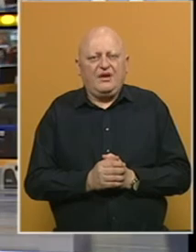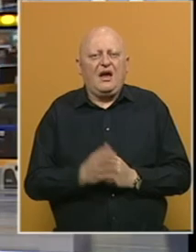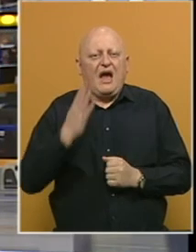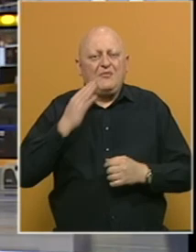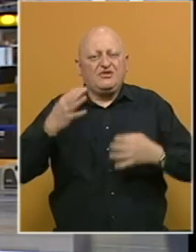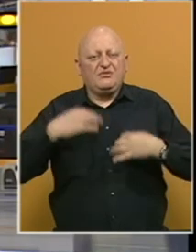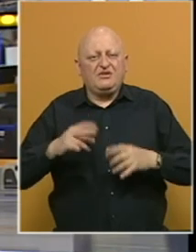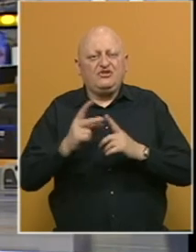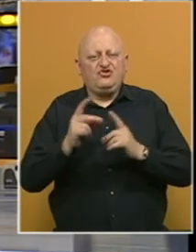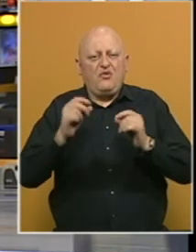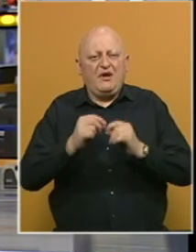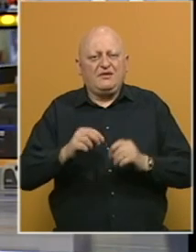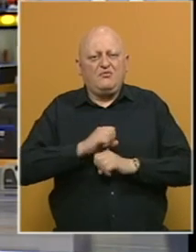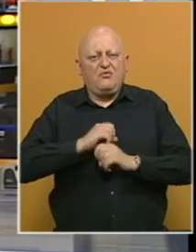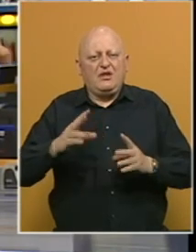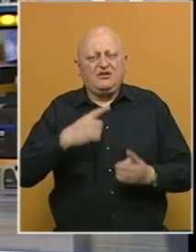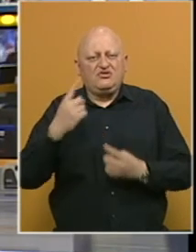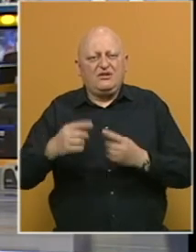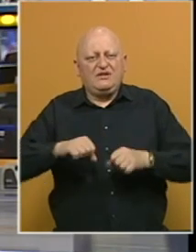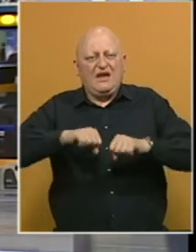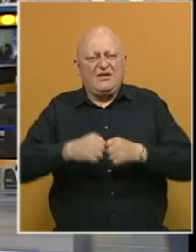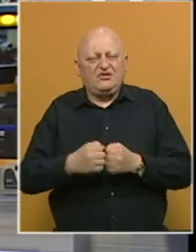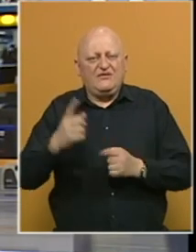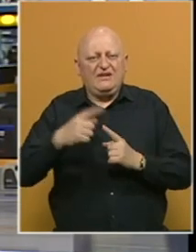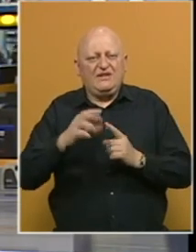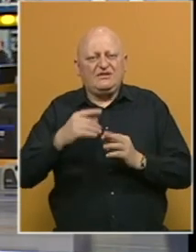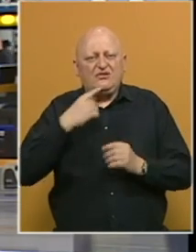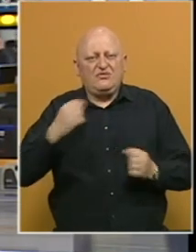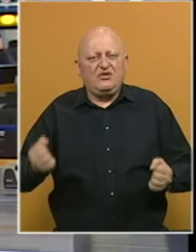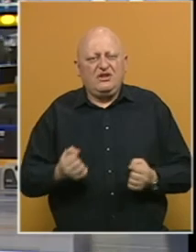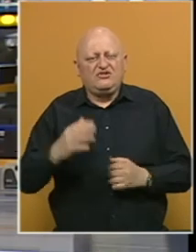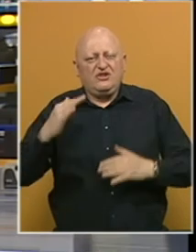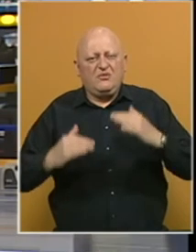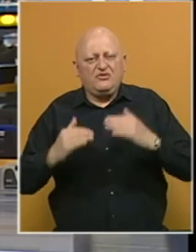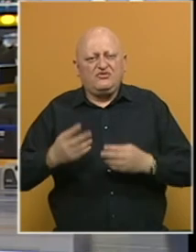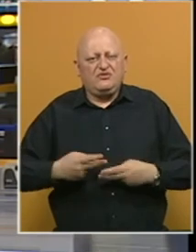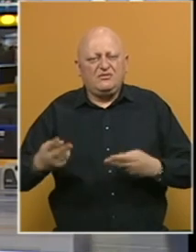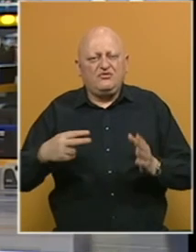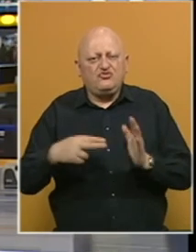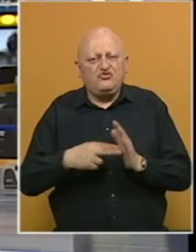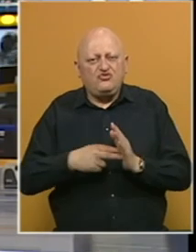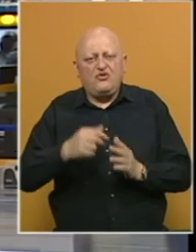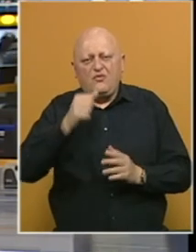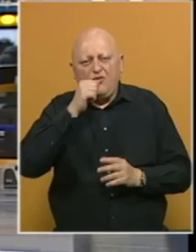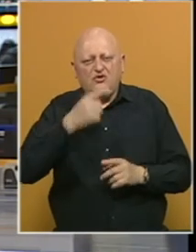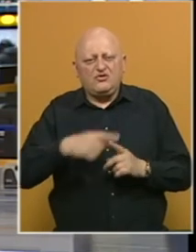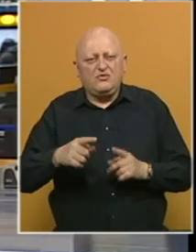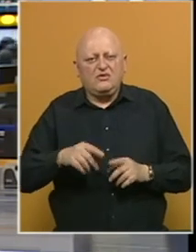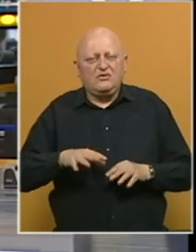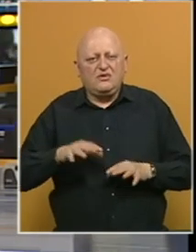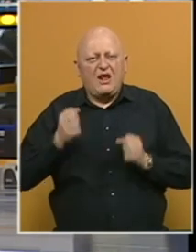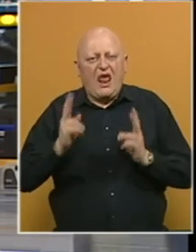Američki predsednik Joe Biden proglasio je stanje katastrofe u Teksasu koji je pretrpio teške poremećaje u snadbijevanju strujom i vodom zbog